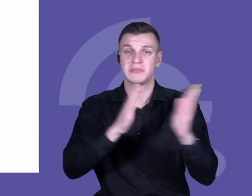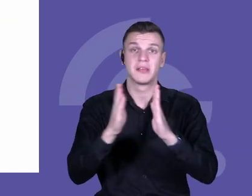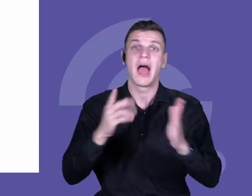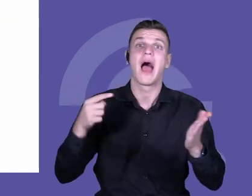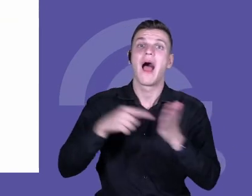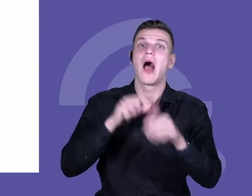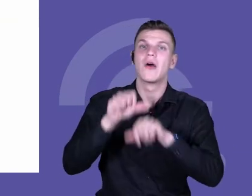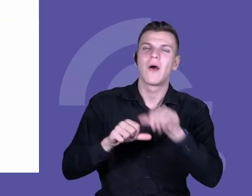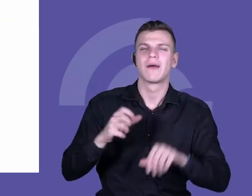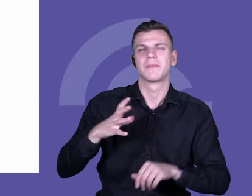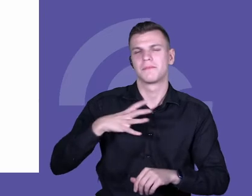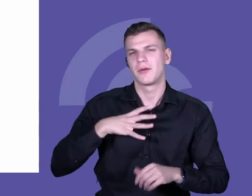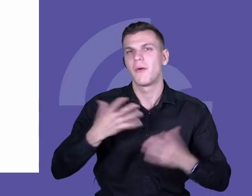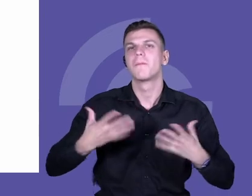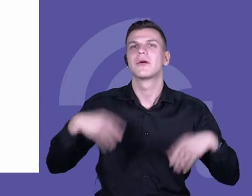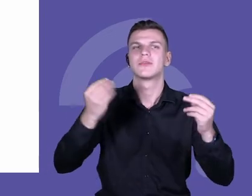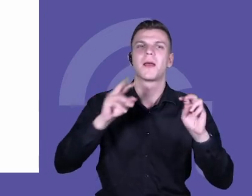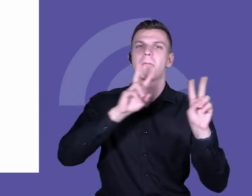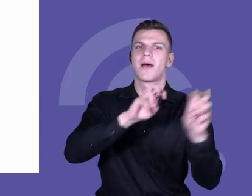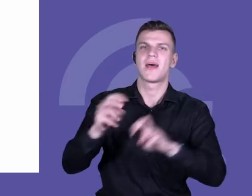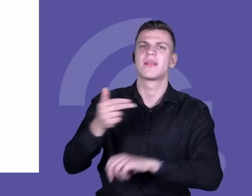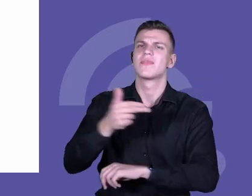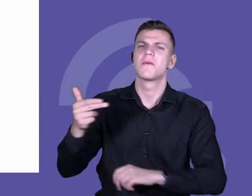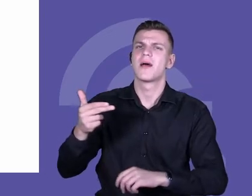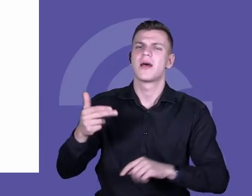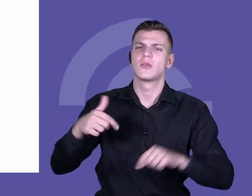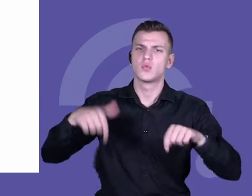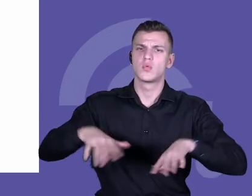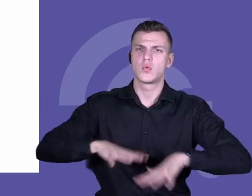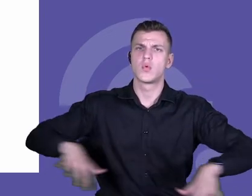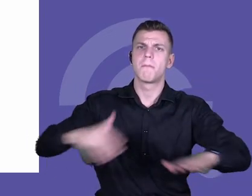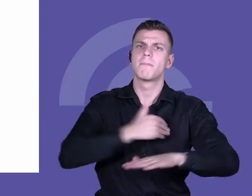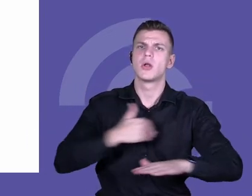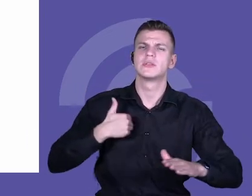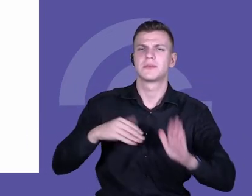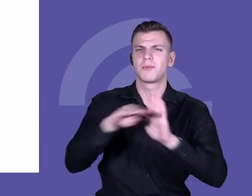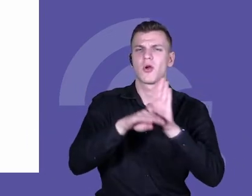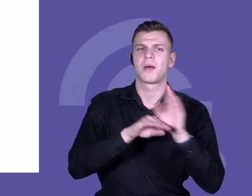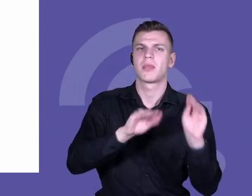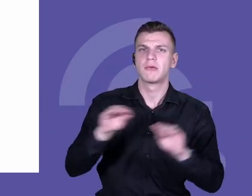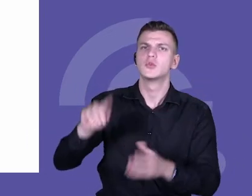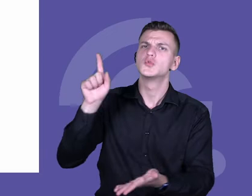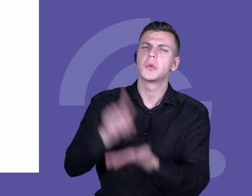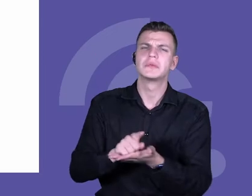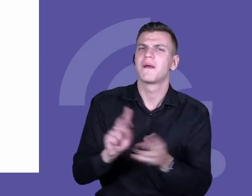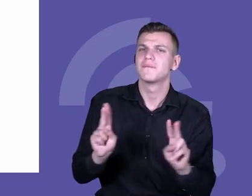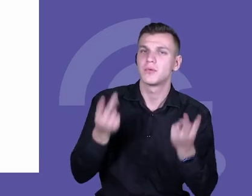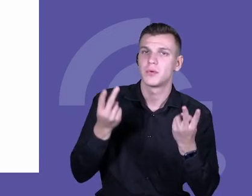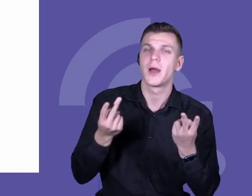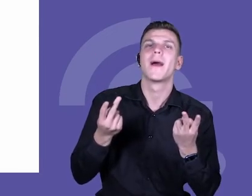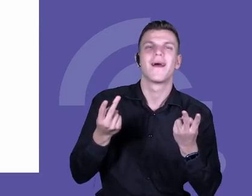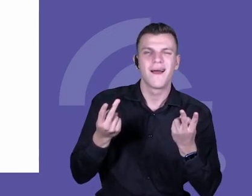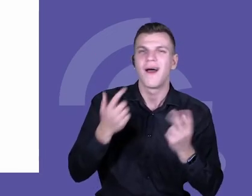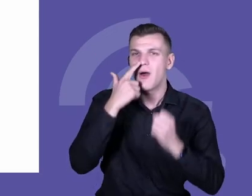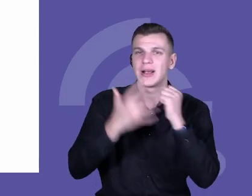prowadziłem badania na temat sukcesów polskiego systemu kształcenia, to okazało się, że te reformy w